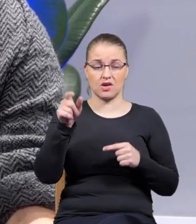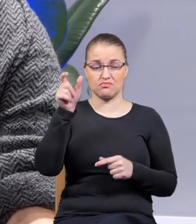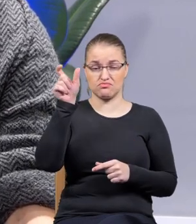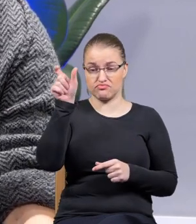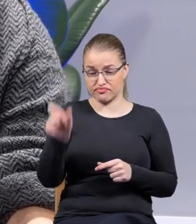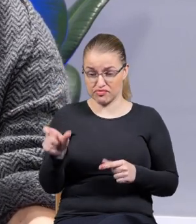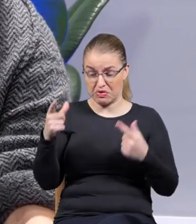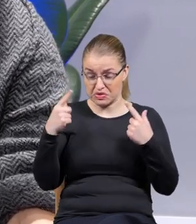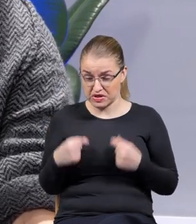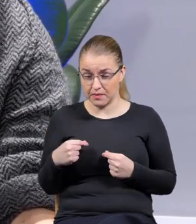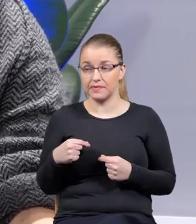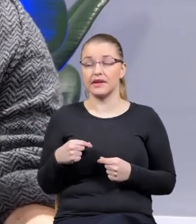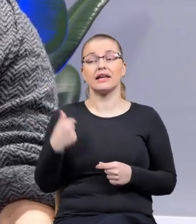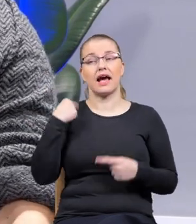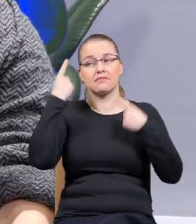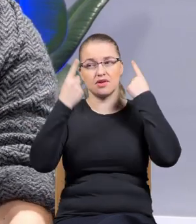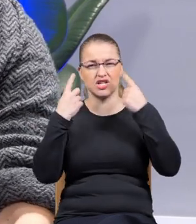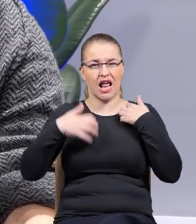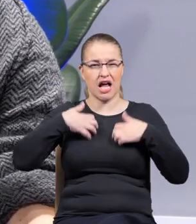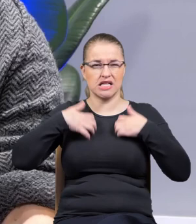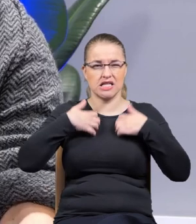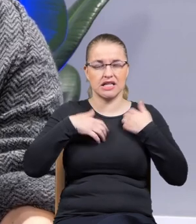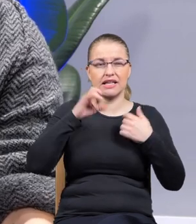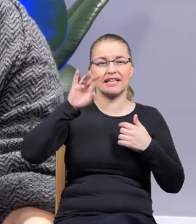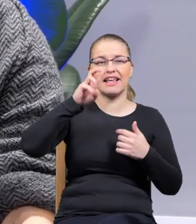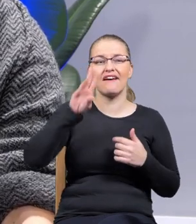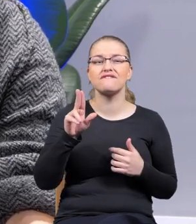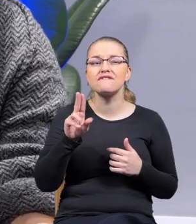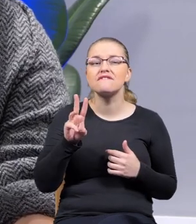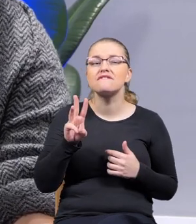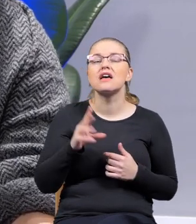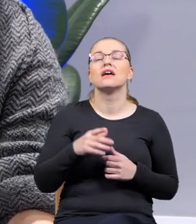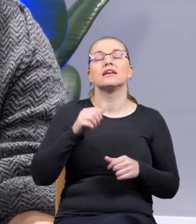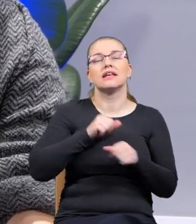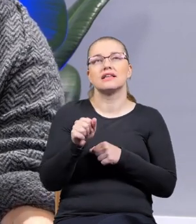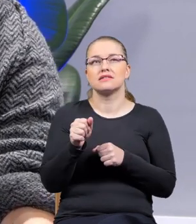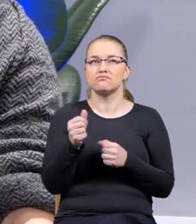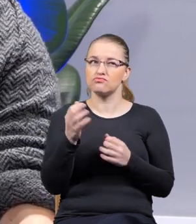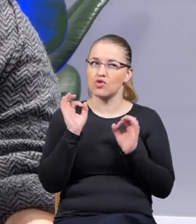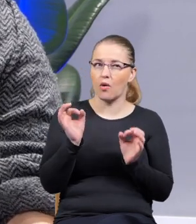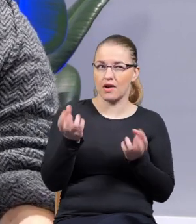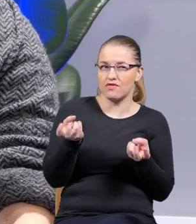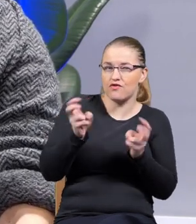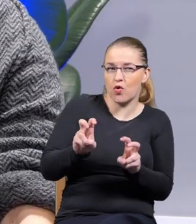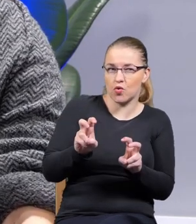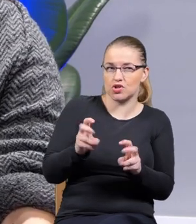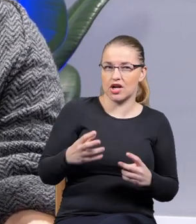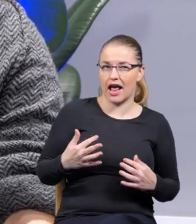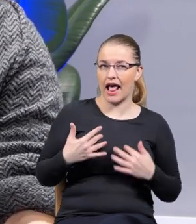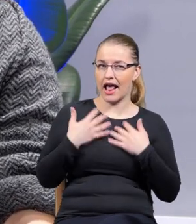Po tej postaci, po tym wszystkim, to uważam, że gniew jest jedną z takich najbardziej twórczych,